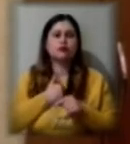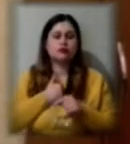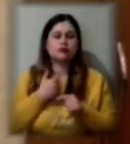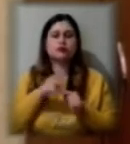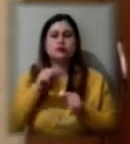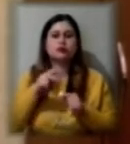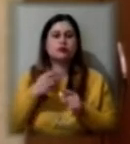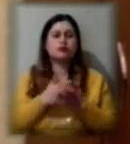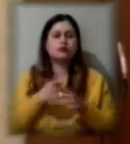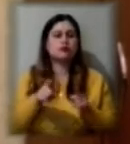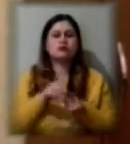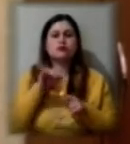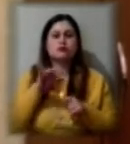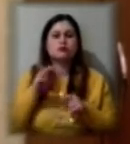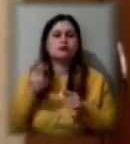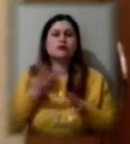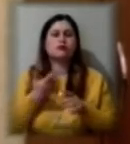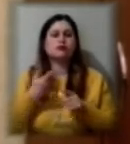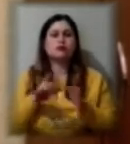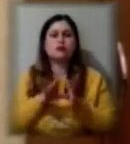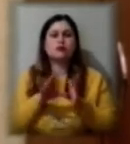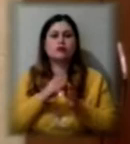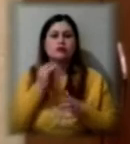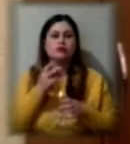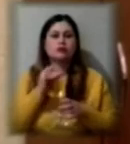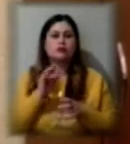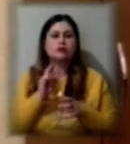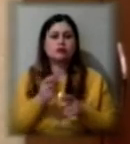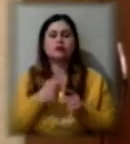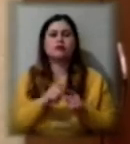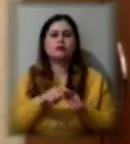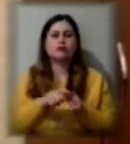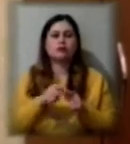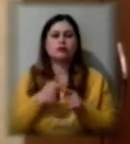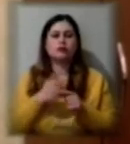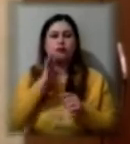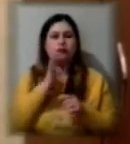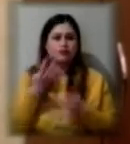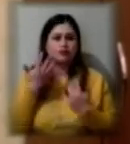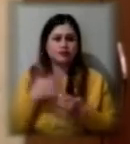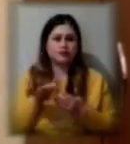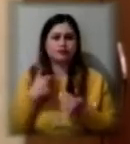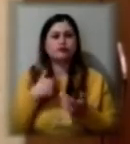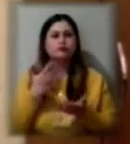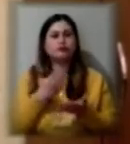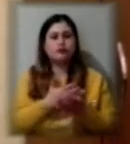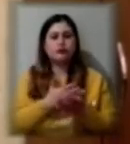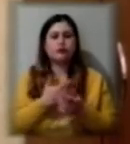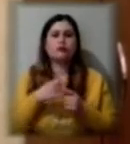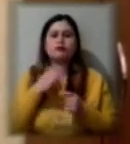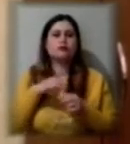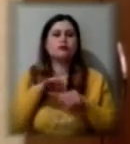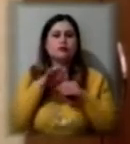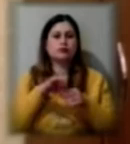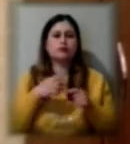така система, як електронний щоденник. Вже 5 років в нас він існує, і ми запроваджуємо постійно,